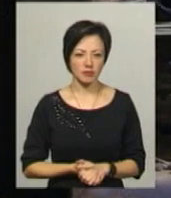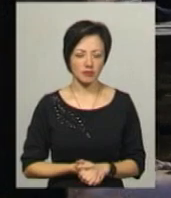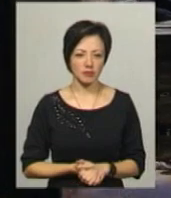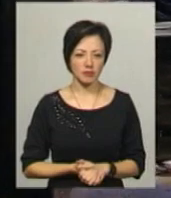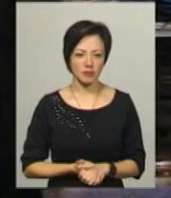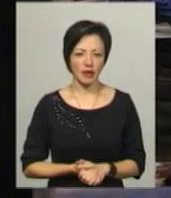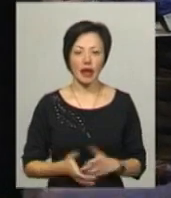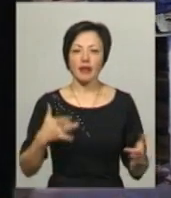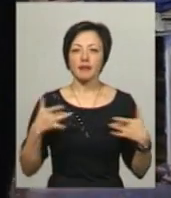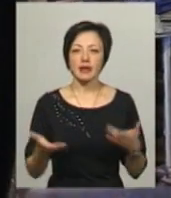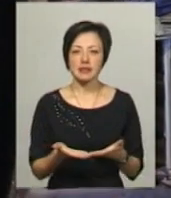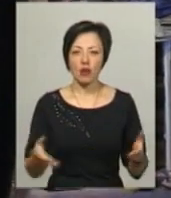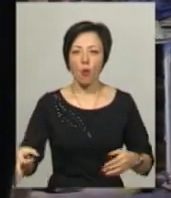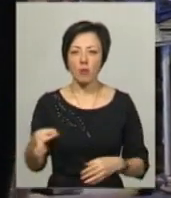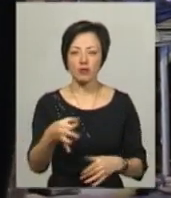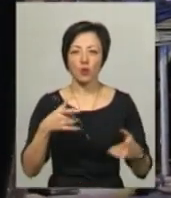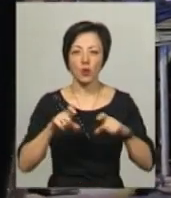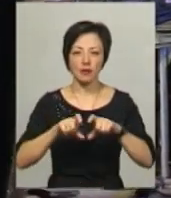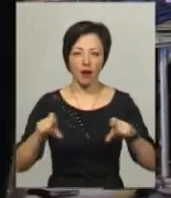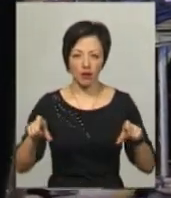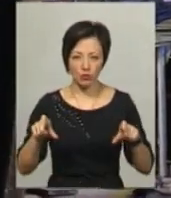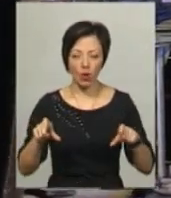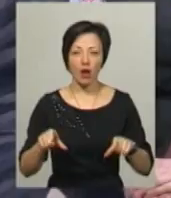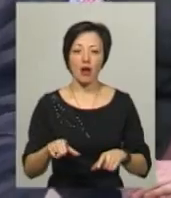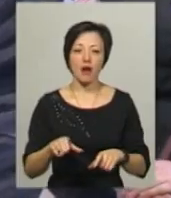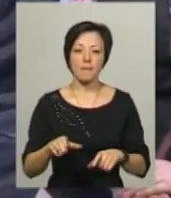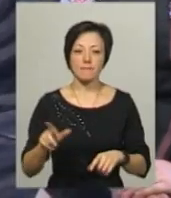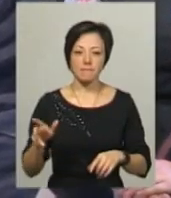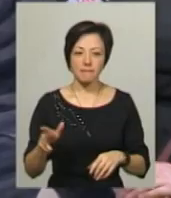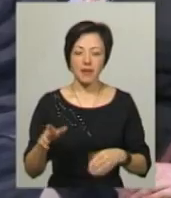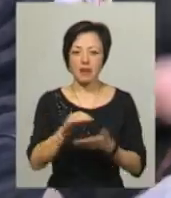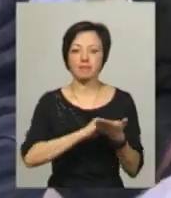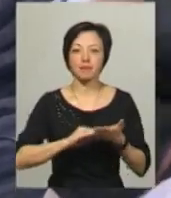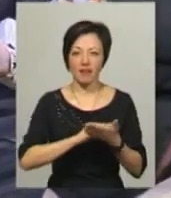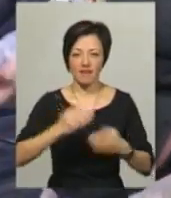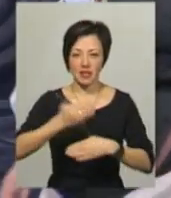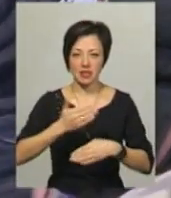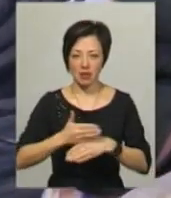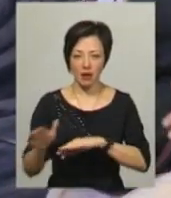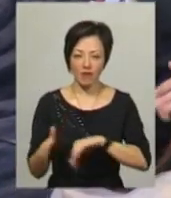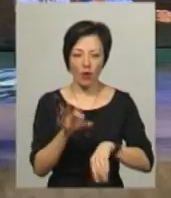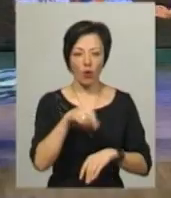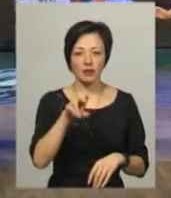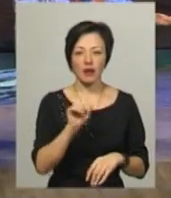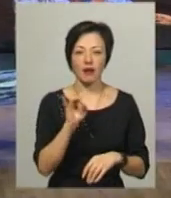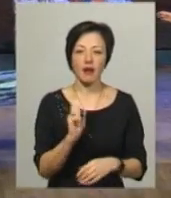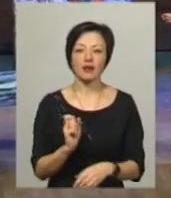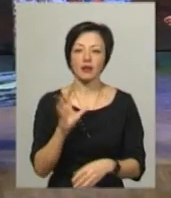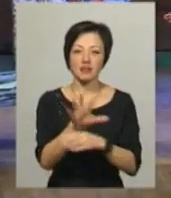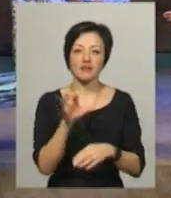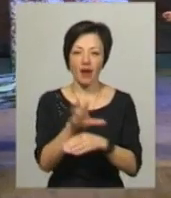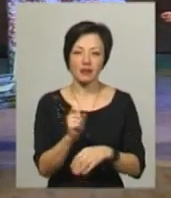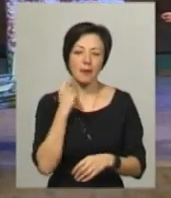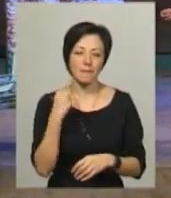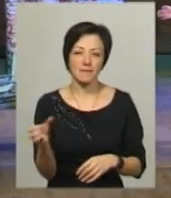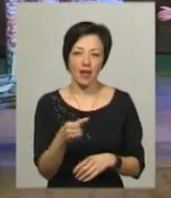На сцені облмуздрам-театру імені Михайла Старицького прогон вистави «Сватання на гончарівці». Одарка сварить прокопа за п'ятство. У